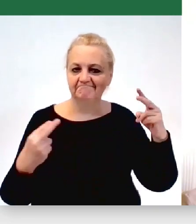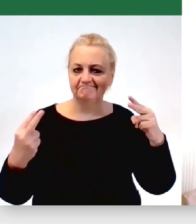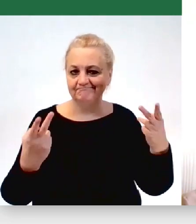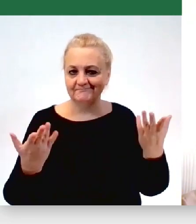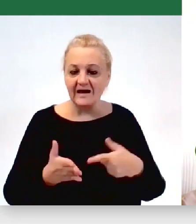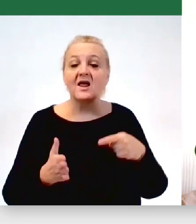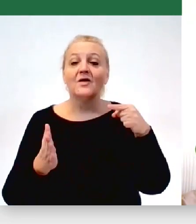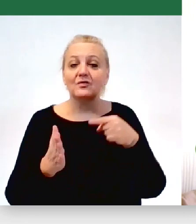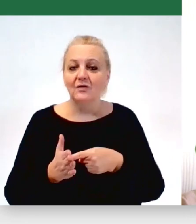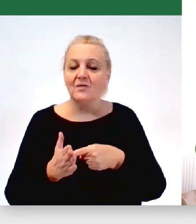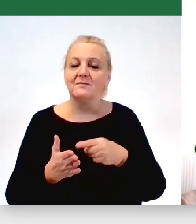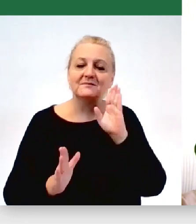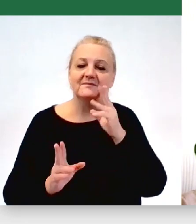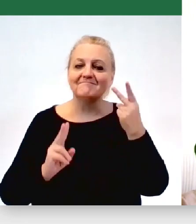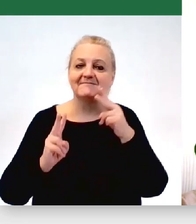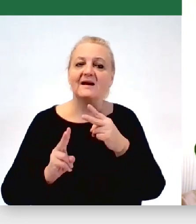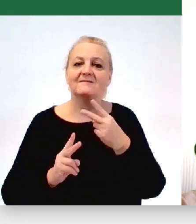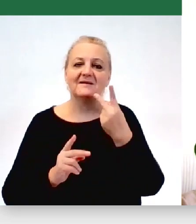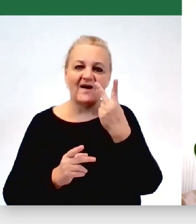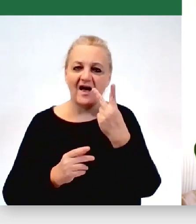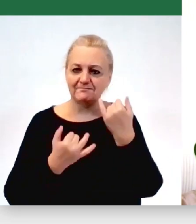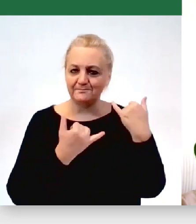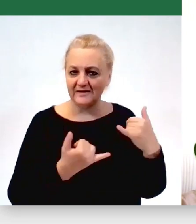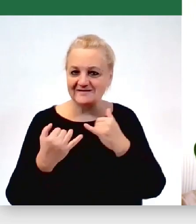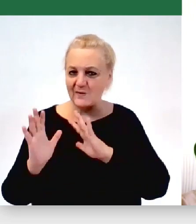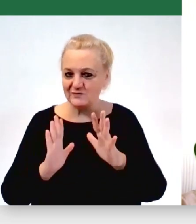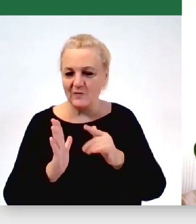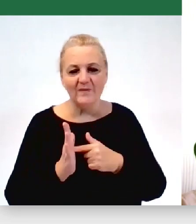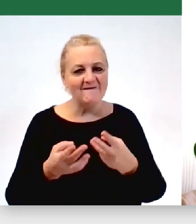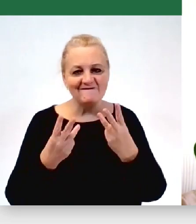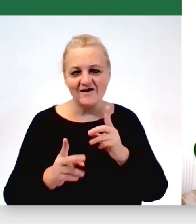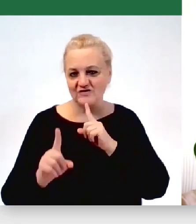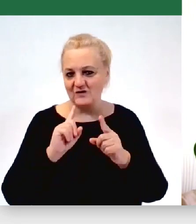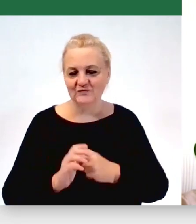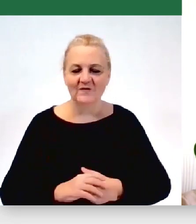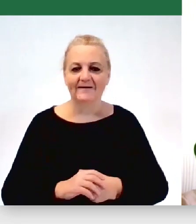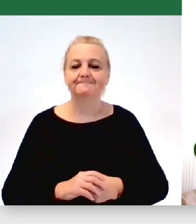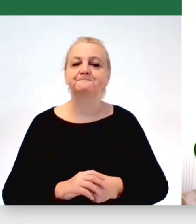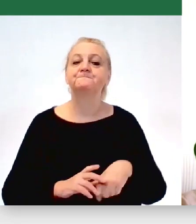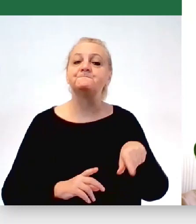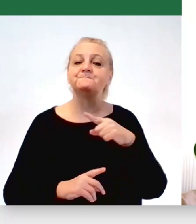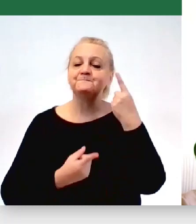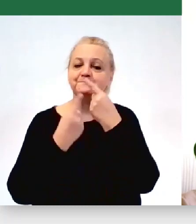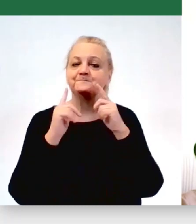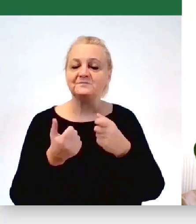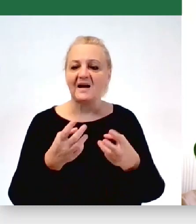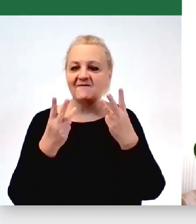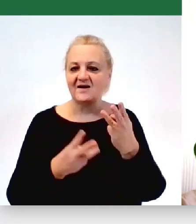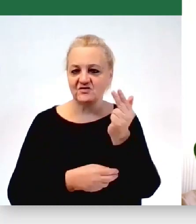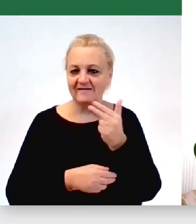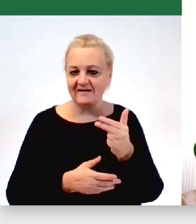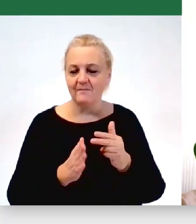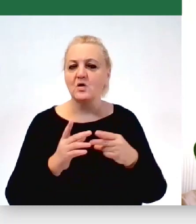perspektywa tych dwóch prędkości jest tutaj bardzo ważna w tej rozmowie. Jak myślę sobie o tym ważnym aspekcie teraz